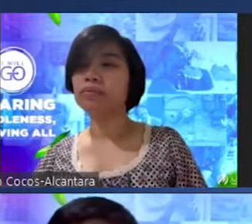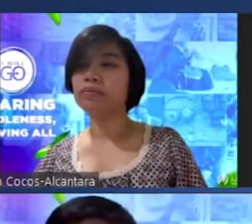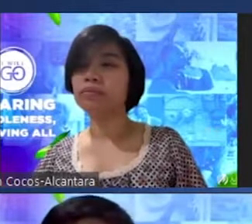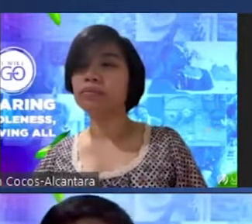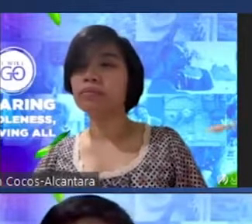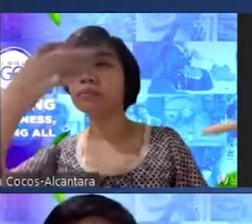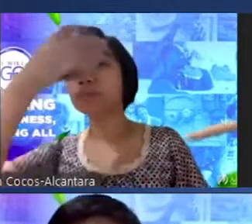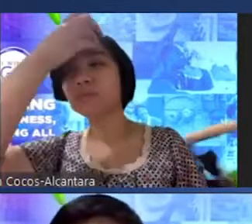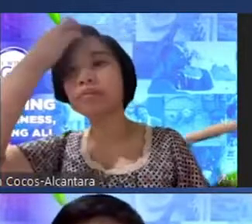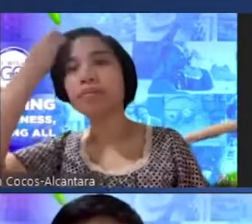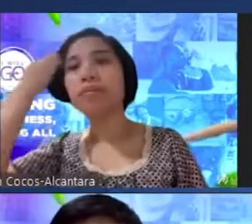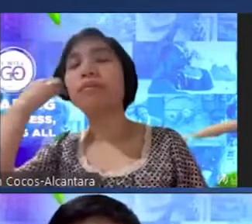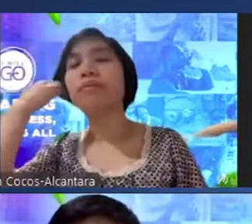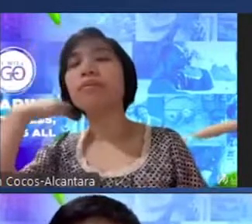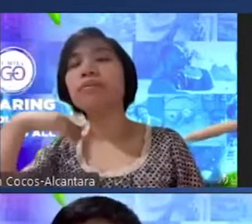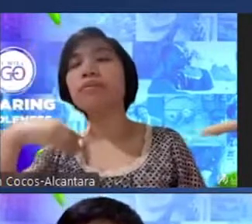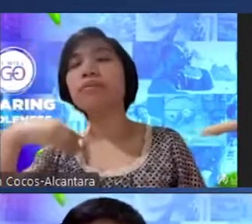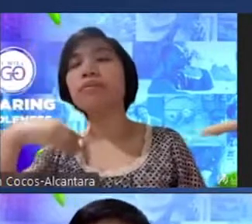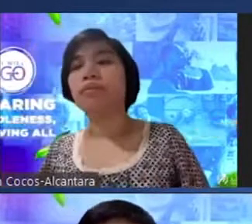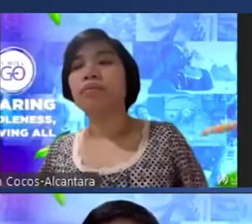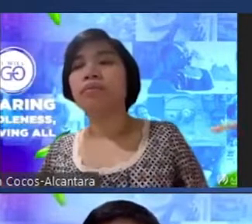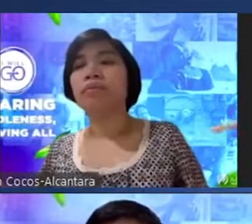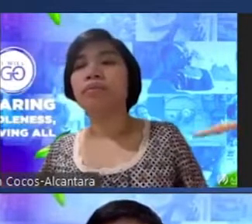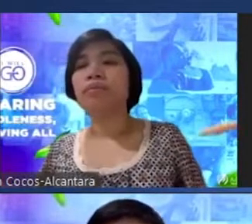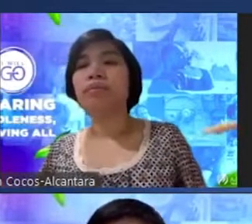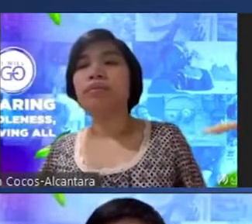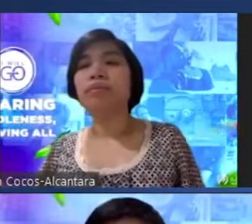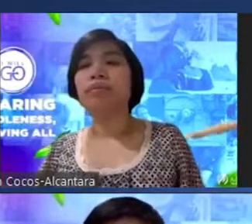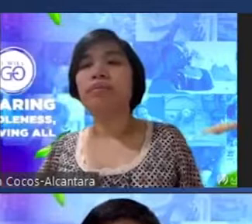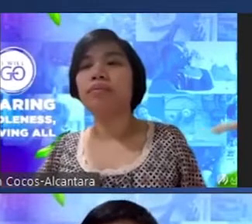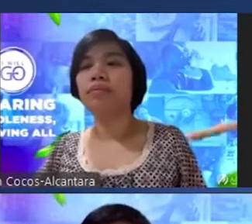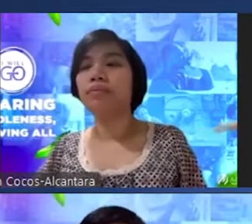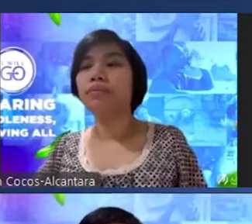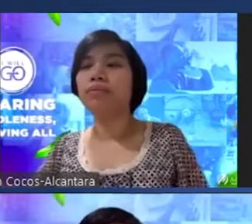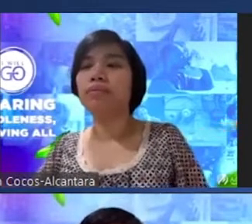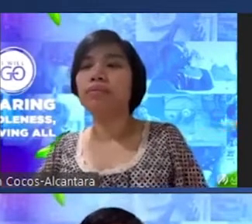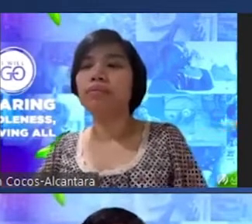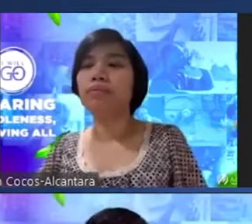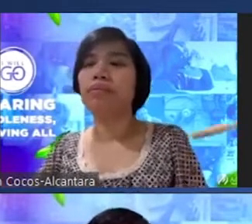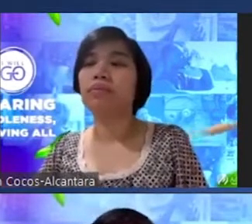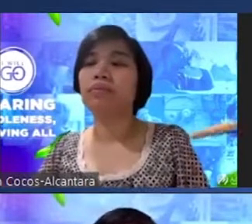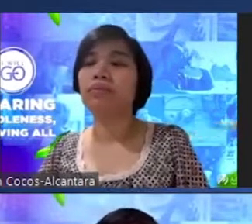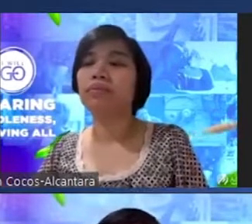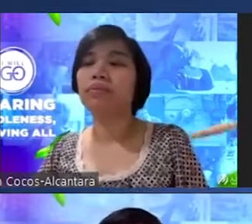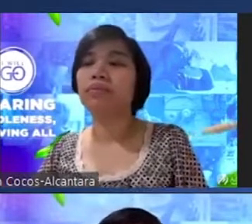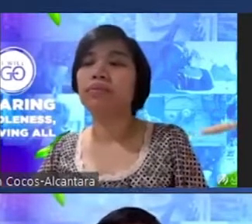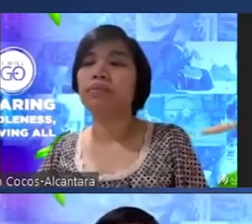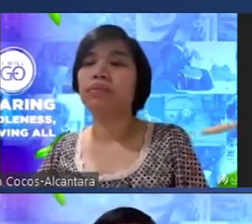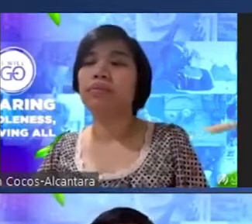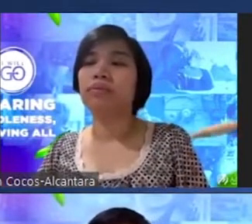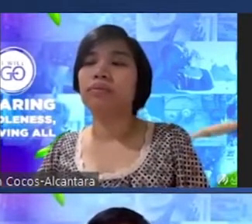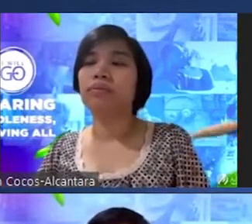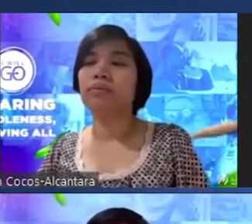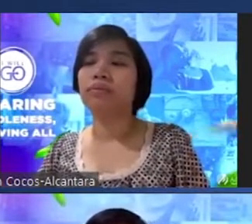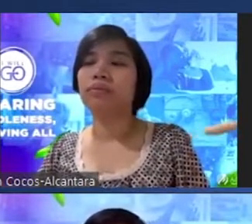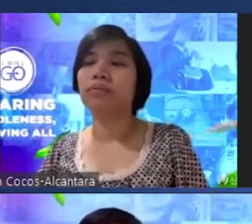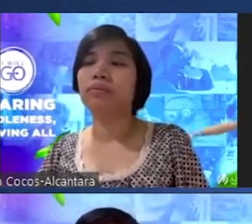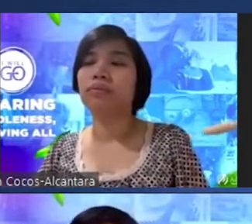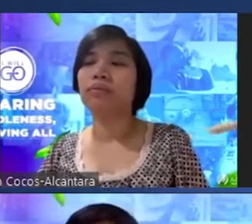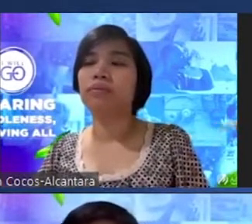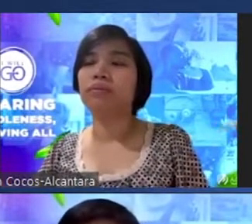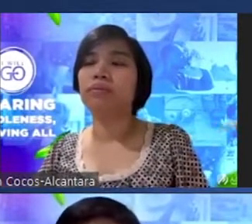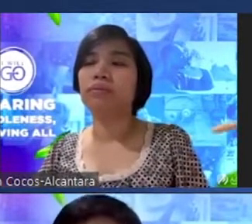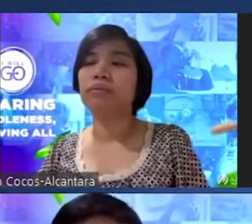niya po dito is why do placebo sometimes work does this mean the person's mind is more